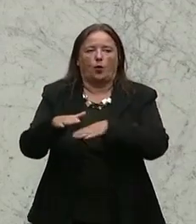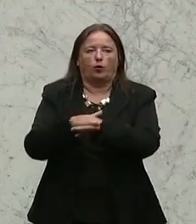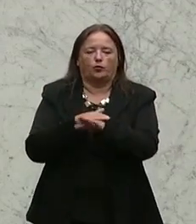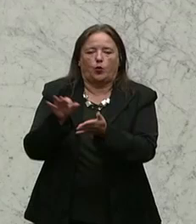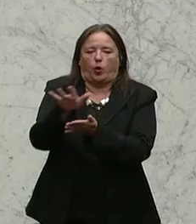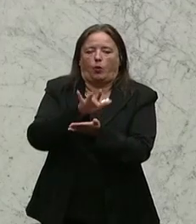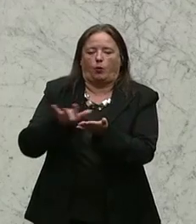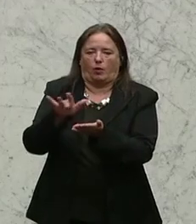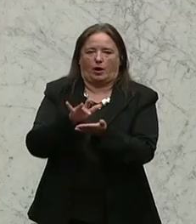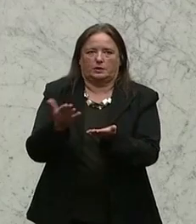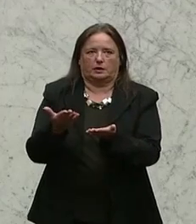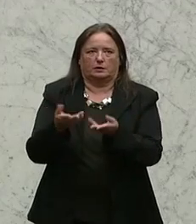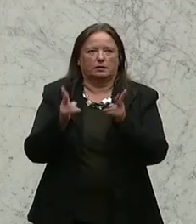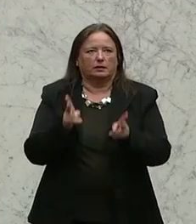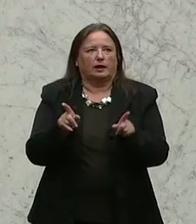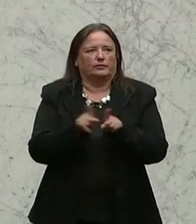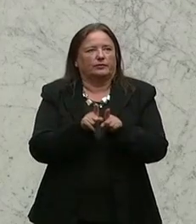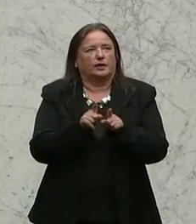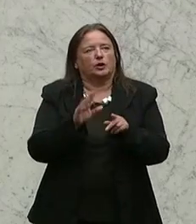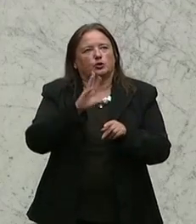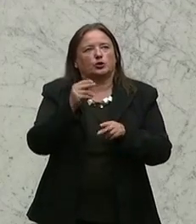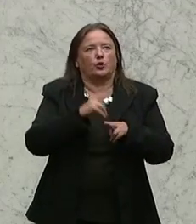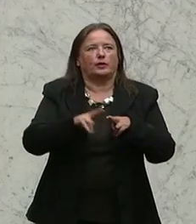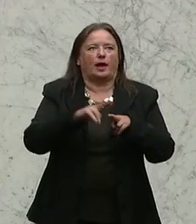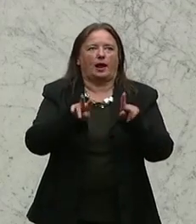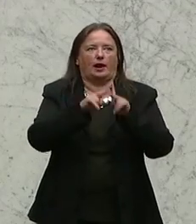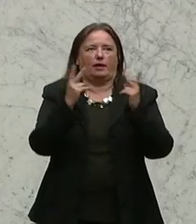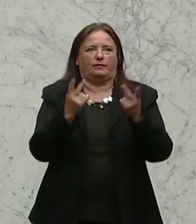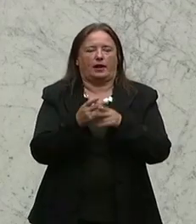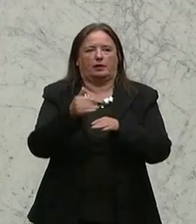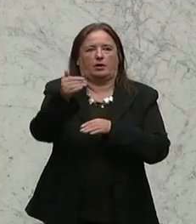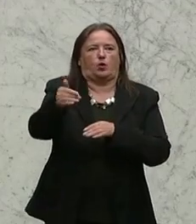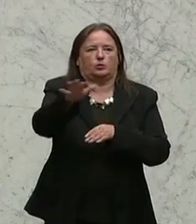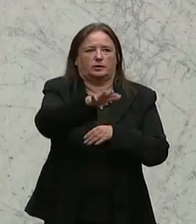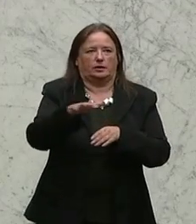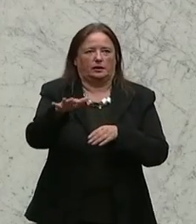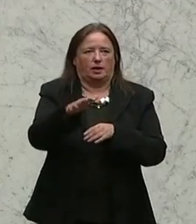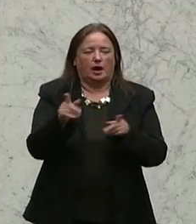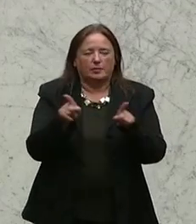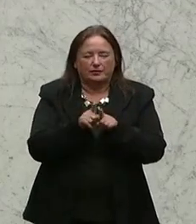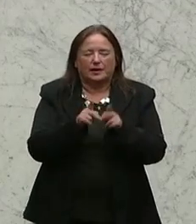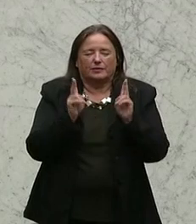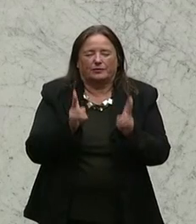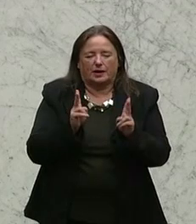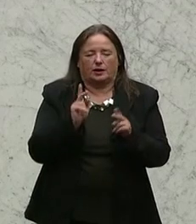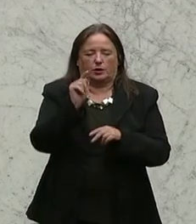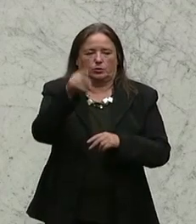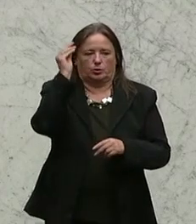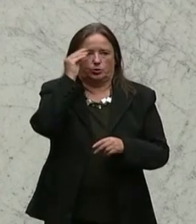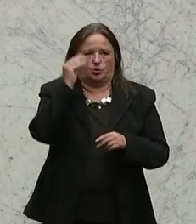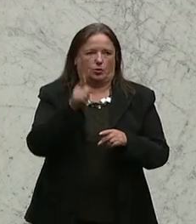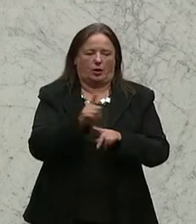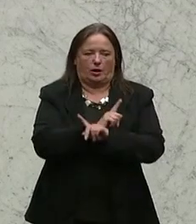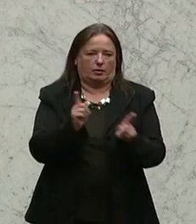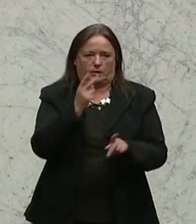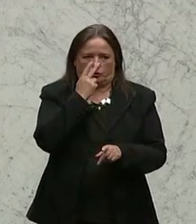eine schöne, heile Welt, die es da draußen geben soll, in unseren Schulen. Die Realität, das wissen wir aber alle, schaut natürlich etwas anders aus und wird sich, das ist